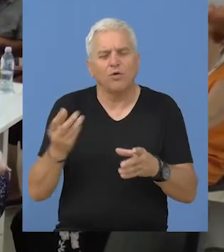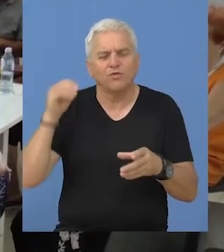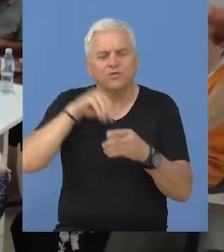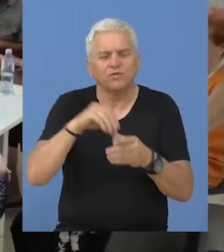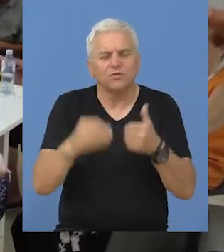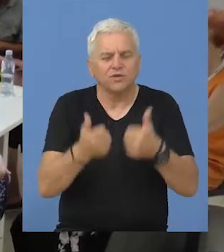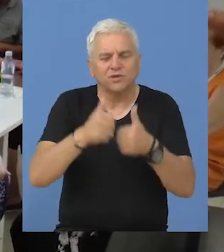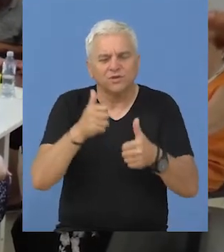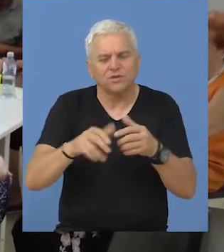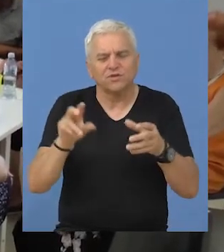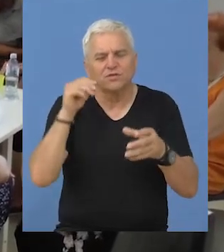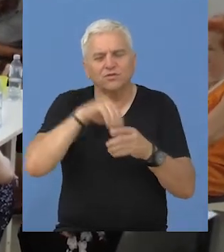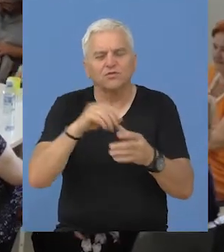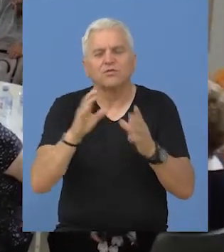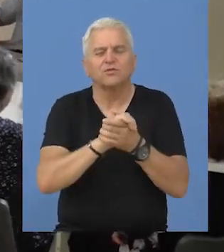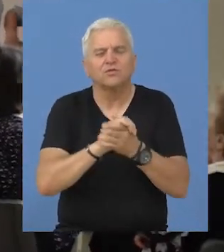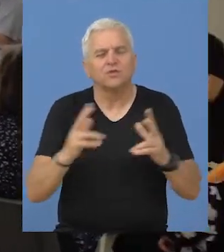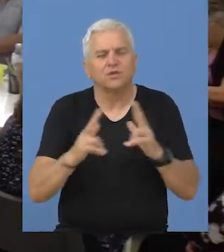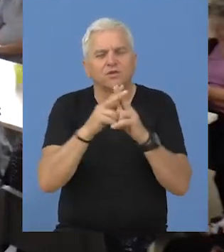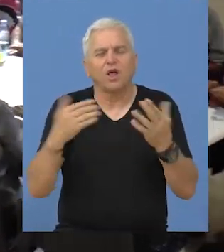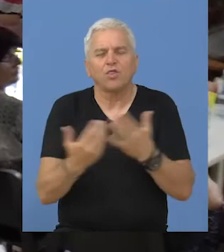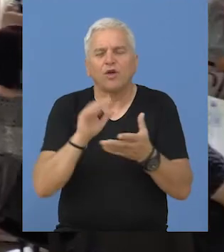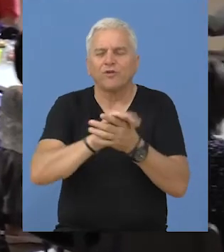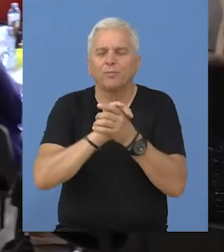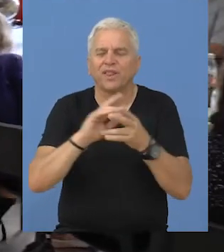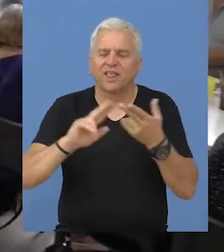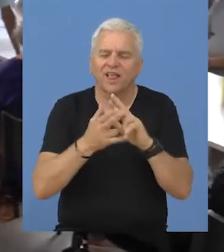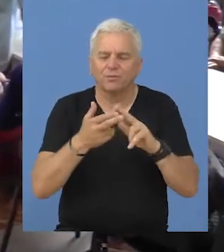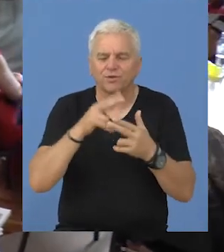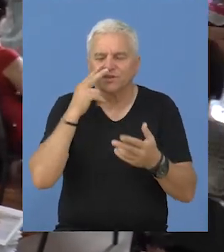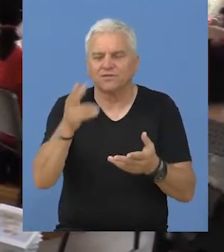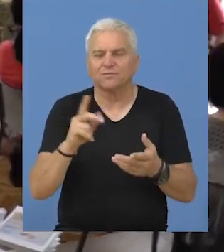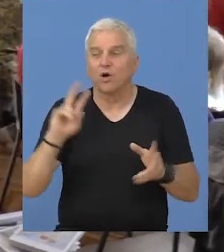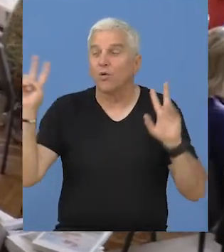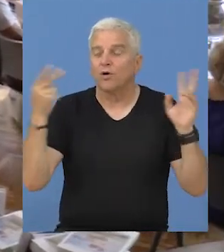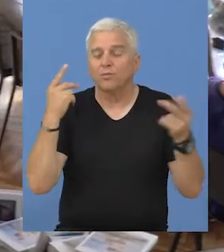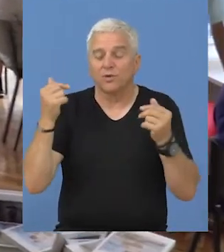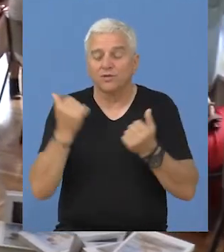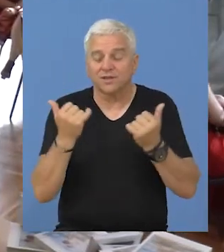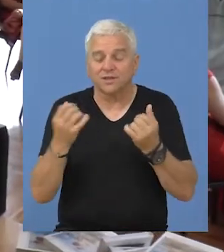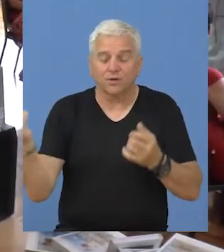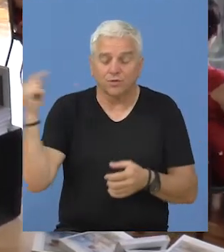učešće na konkursu pronalaze u druženju i sticanju novih prijateljstava. Pozvani smo ovdje da se